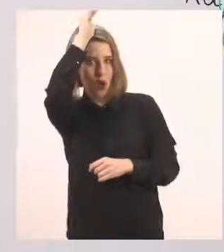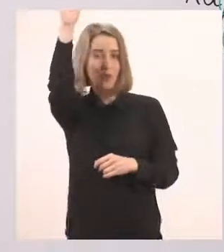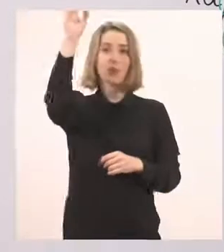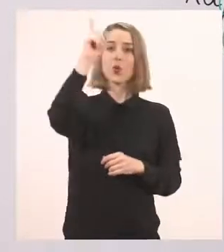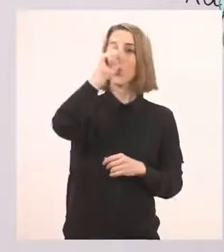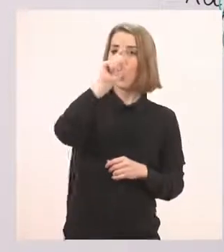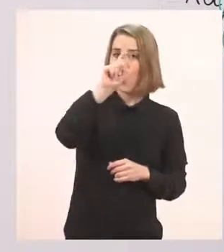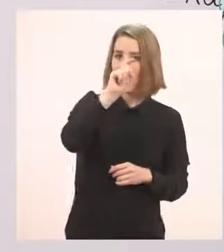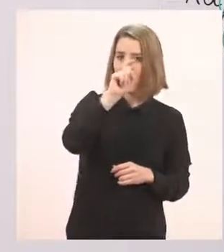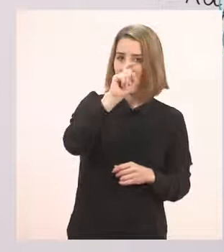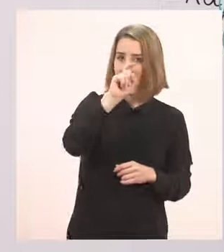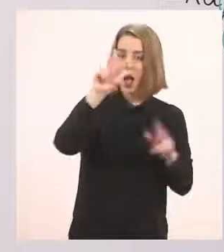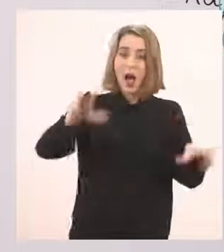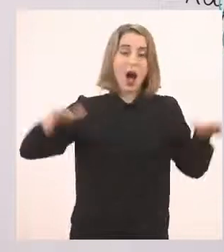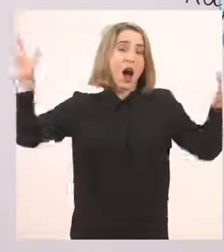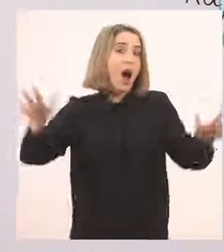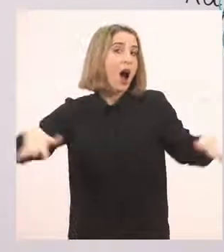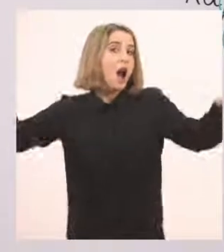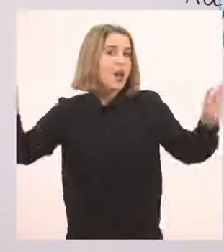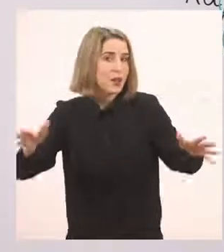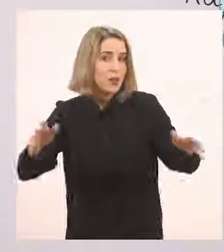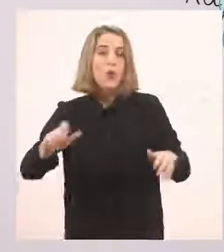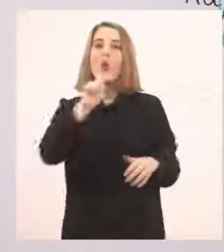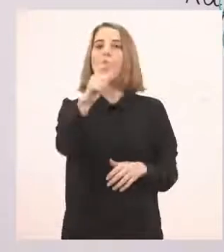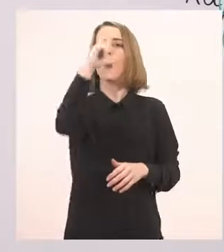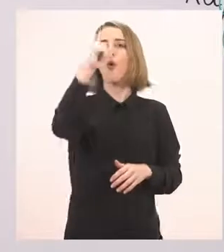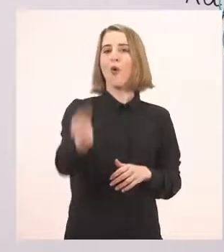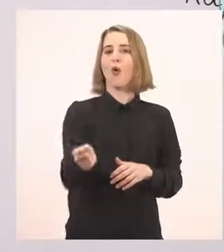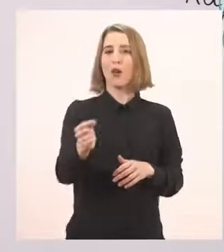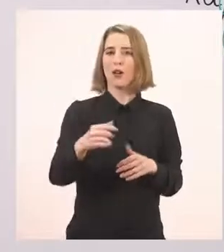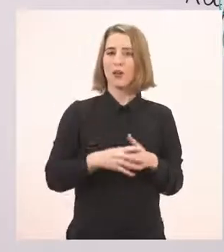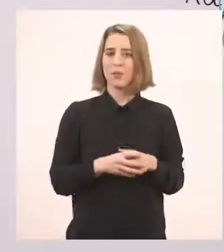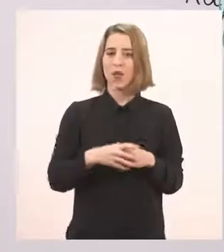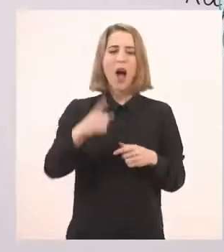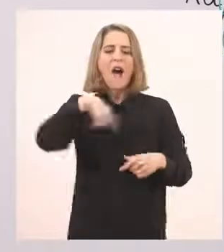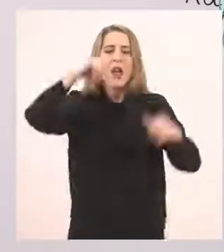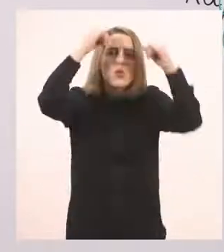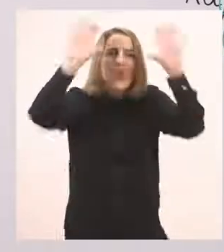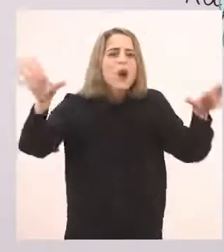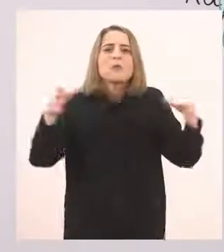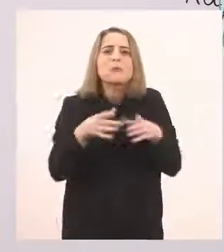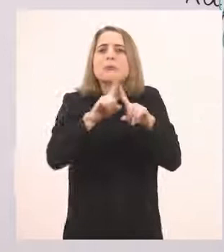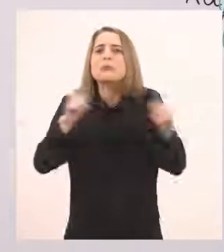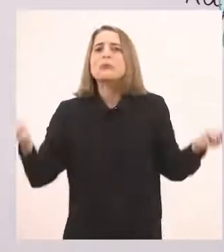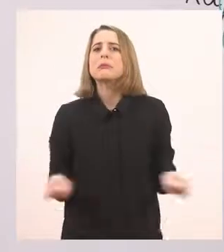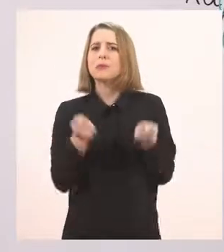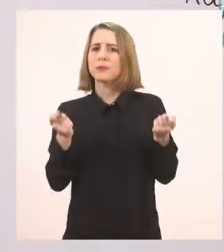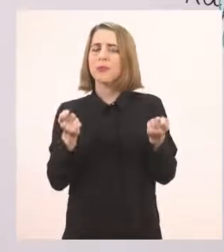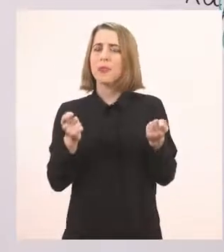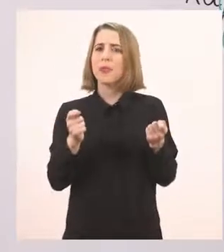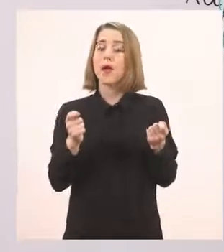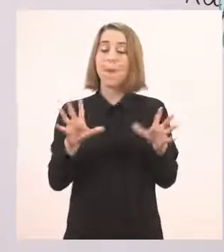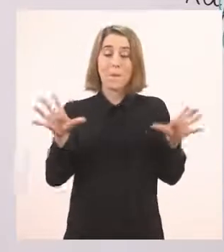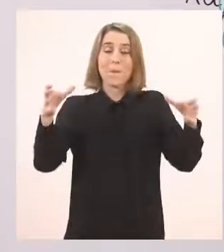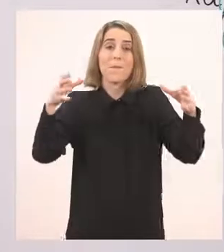την Κότα, τον Αετό και τον Κόρακα. Τι κάνουν τα ζωάκια όλα αυτά?